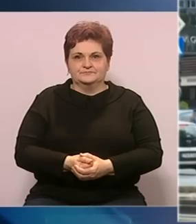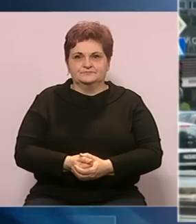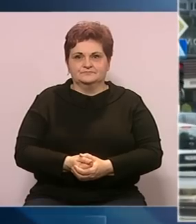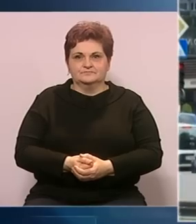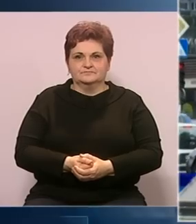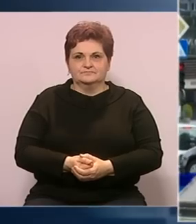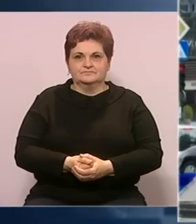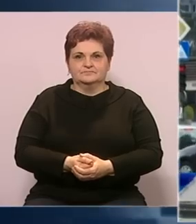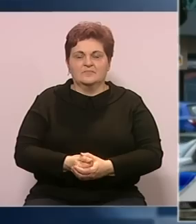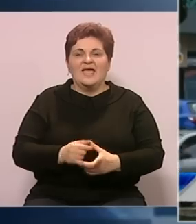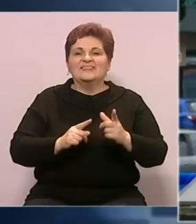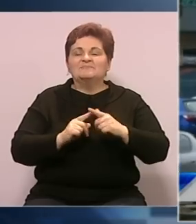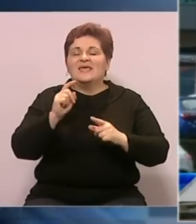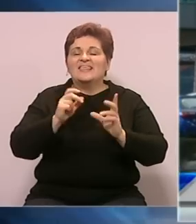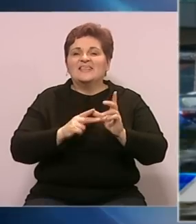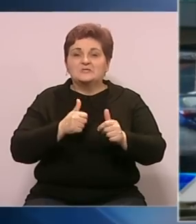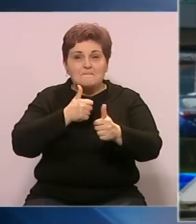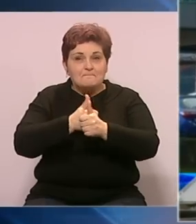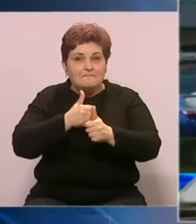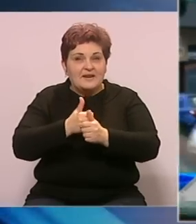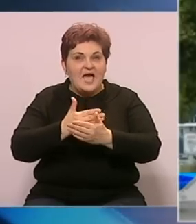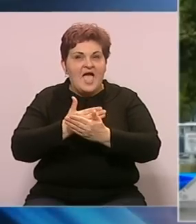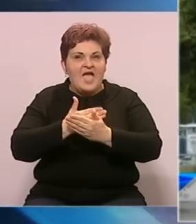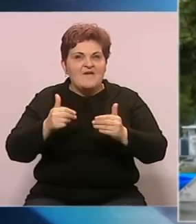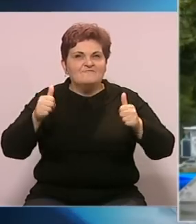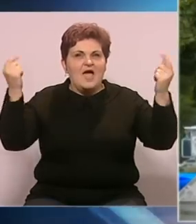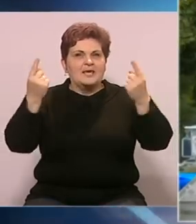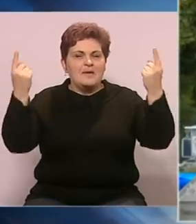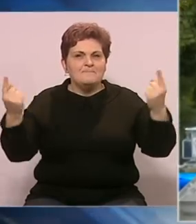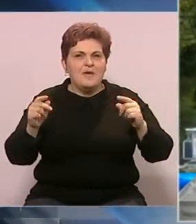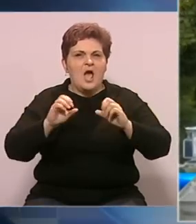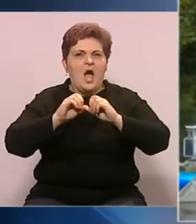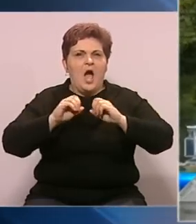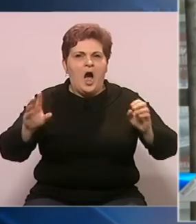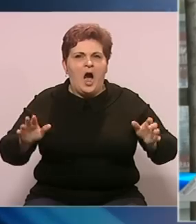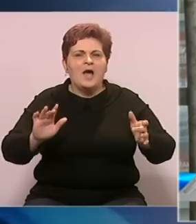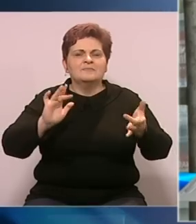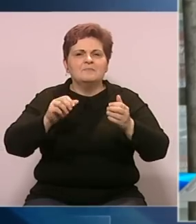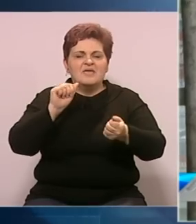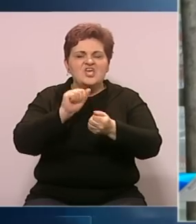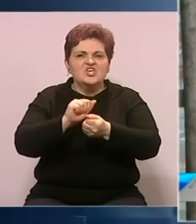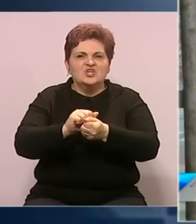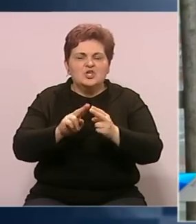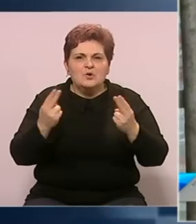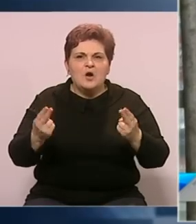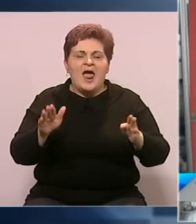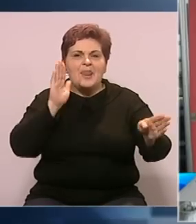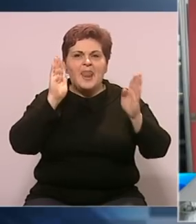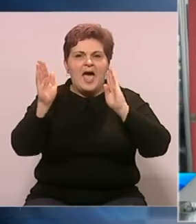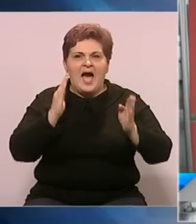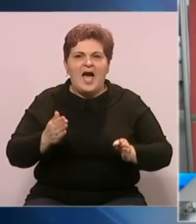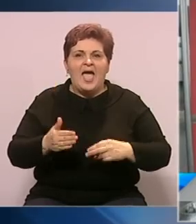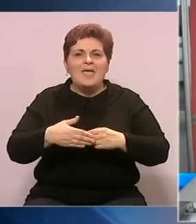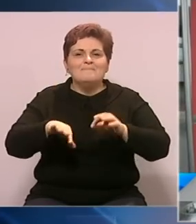U Transparency Internationalu pratili su velike bilborde, oglašavanja u elektronskim i štampanim medijima, na Facebooku i